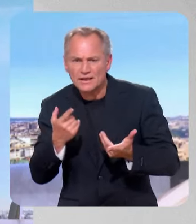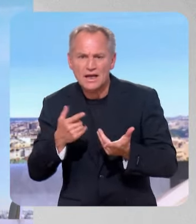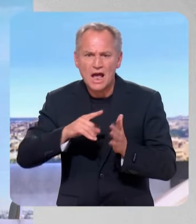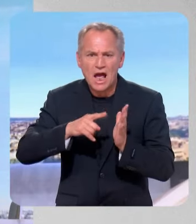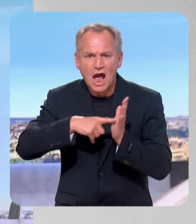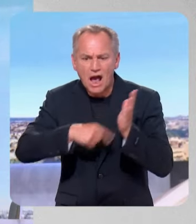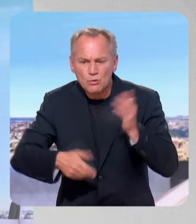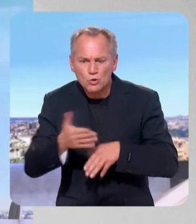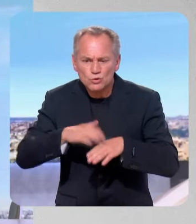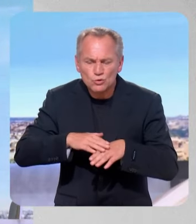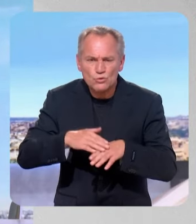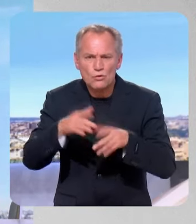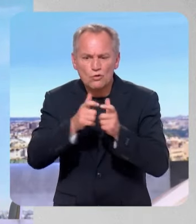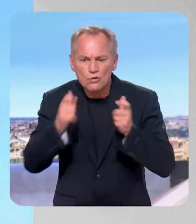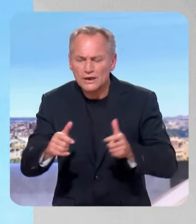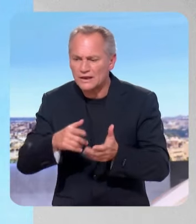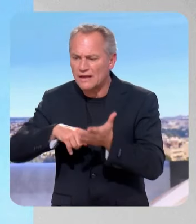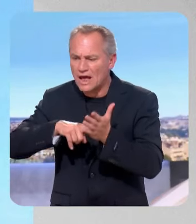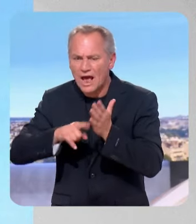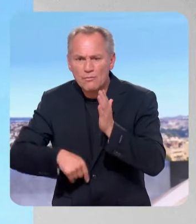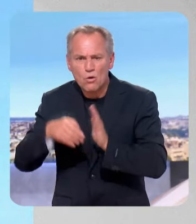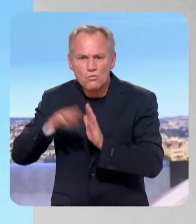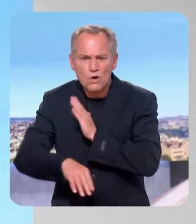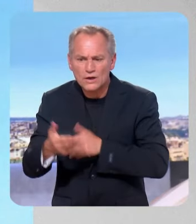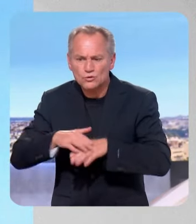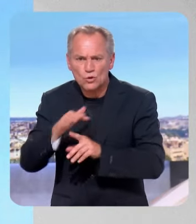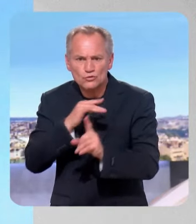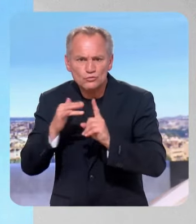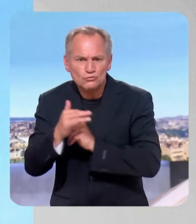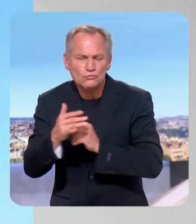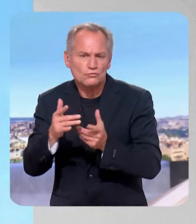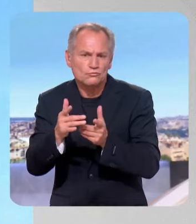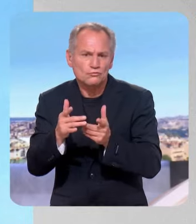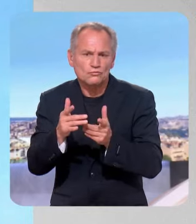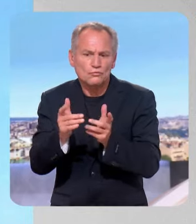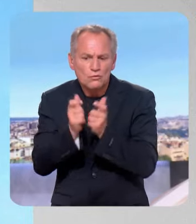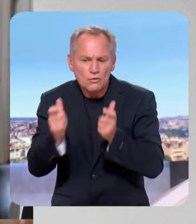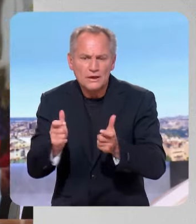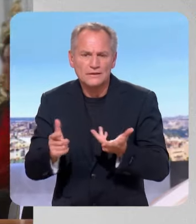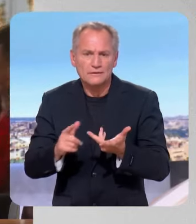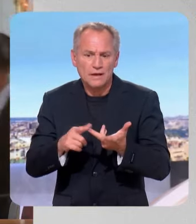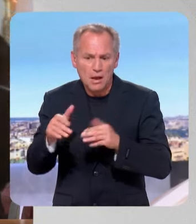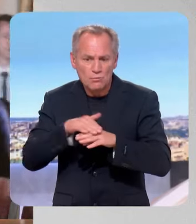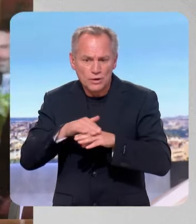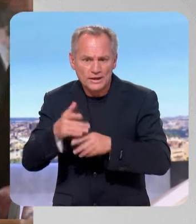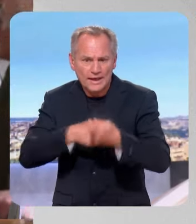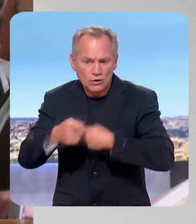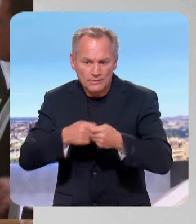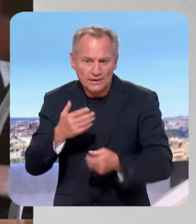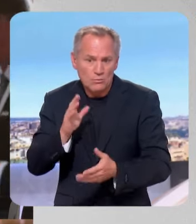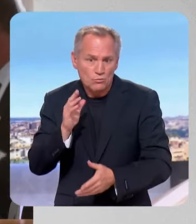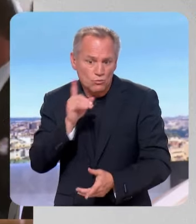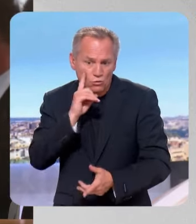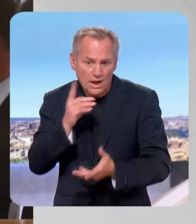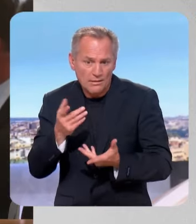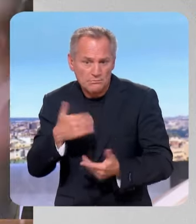baissé l'impôt sur les sociétés, pourquoi est-ce qu'ils ont cette politique économique pour les entreprises ? Tout simplement parce que ça crée de'activité sur